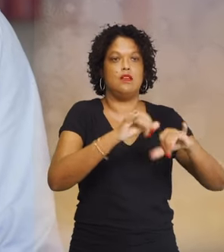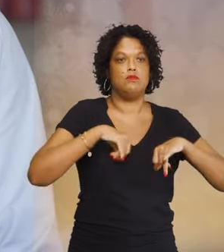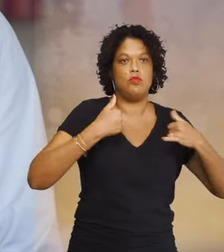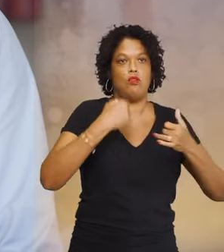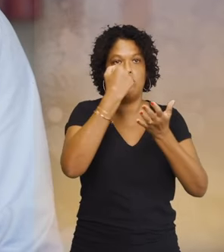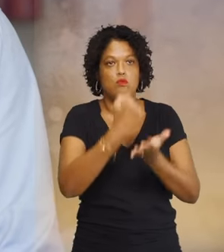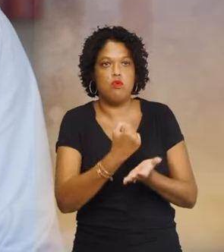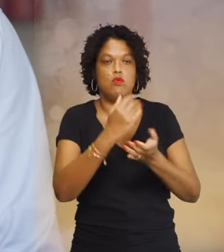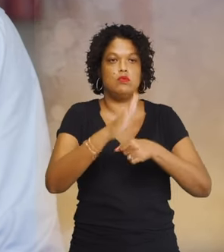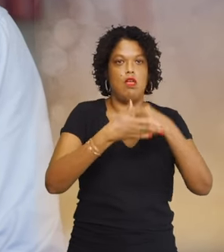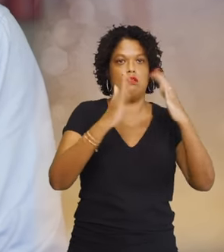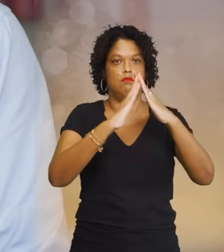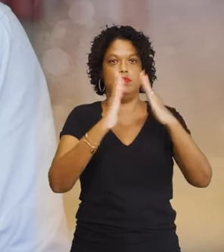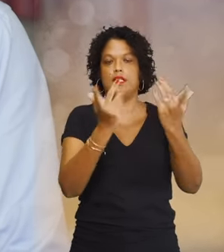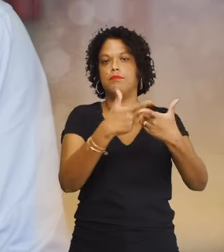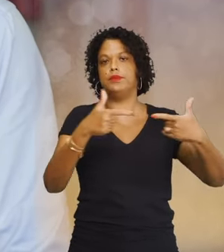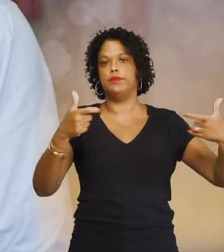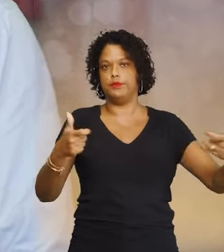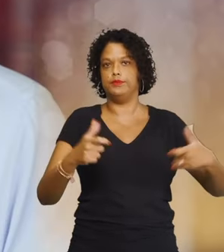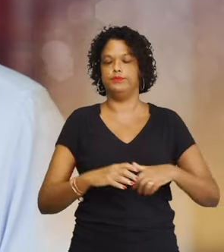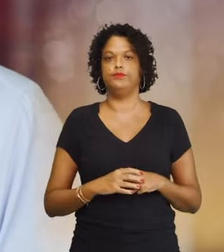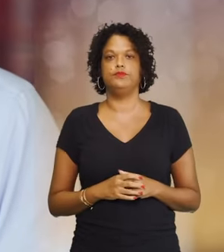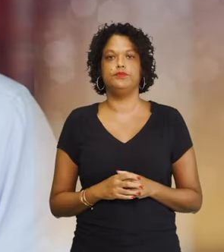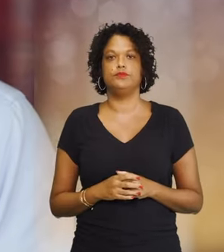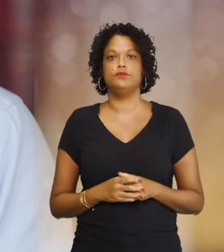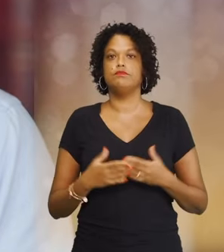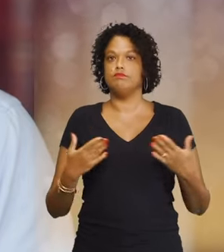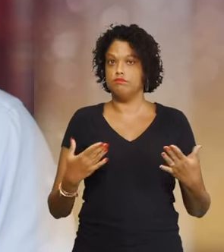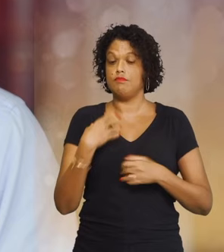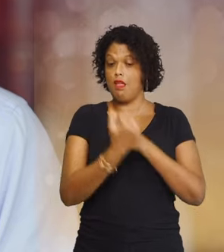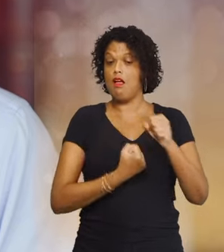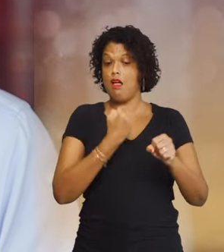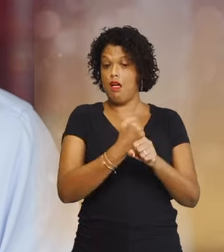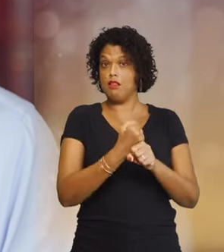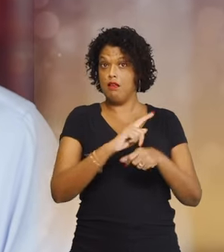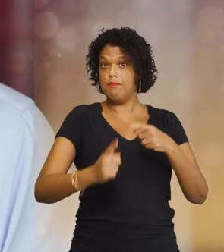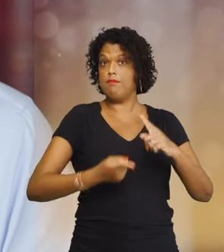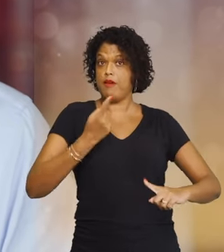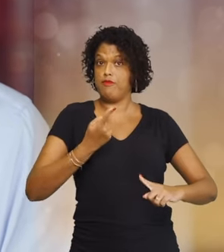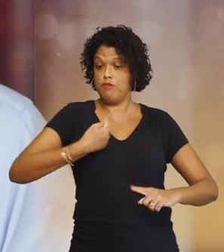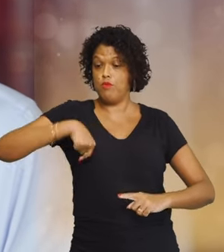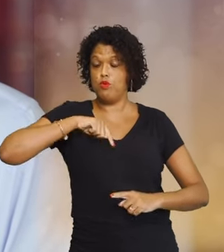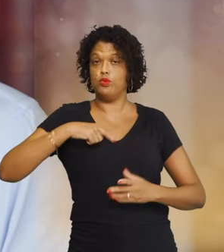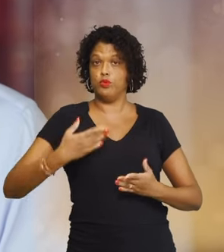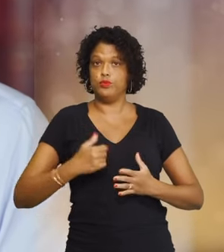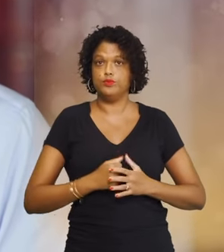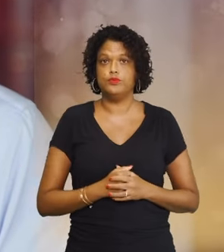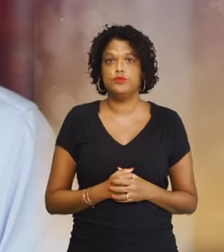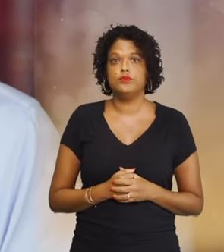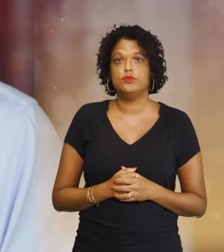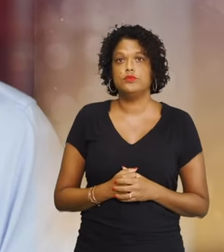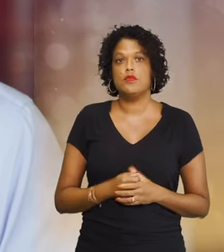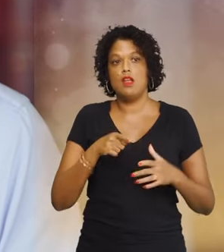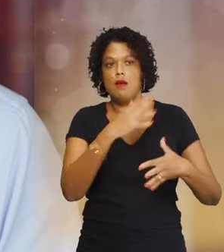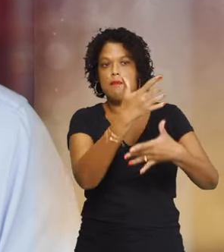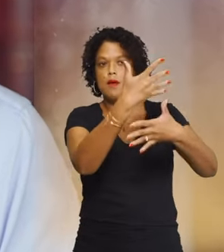jeunes, les bourses, l'aide à l'habitat, etc. Ce sera donc une année charnière pour nous, de telle sorte qu'on puisse